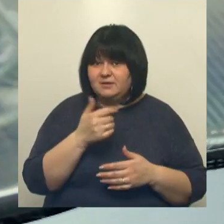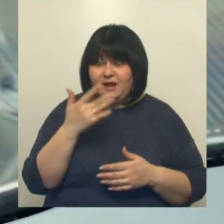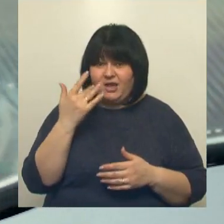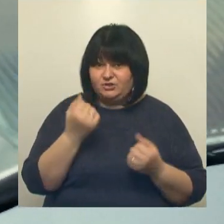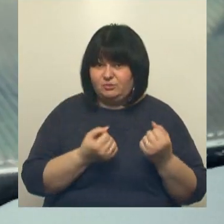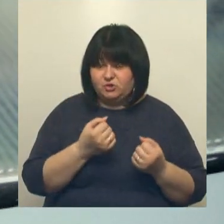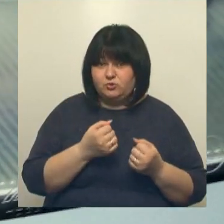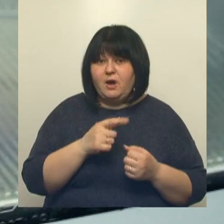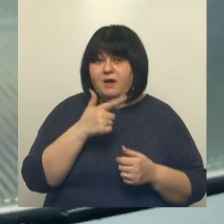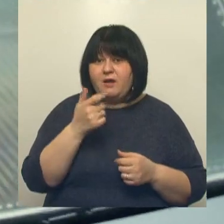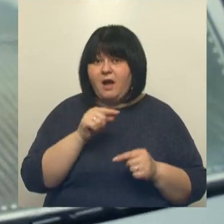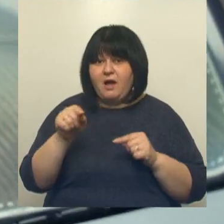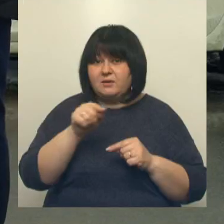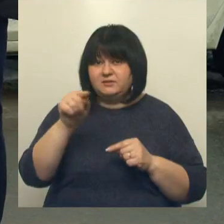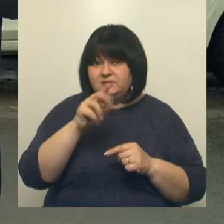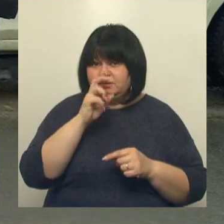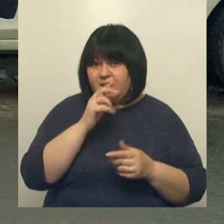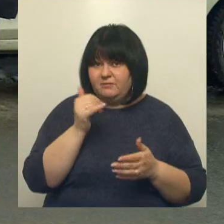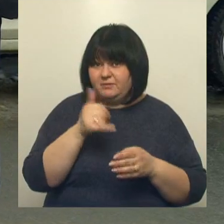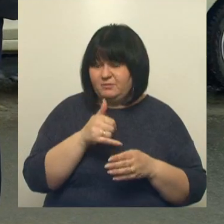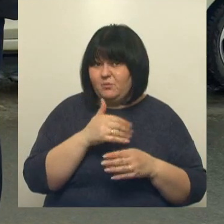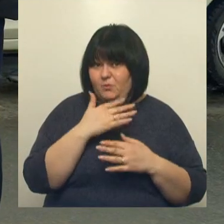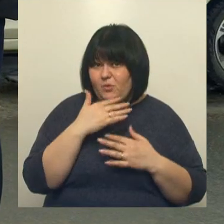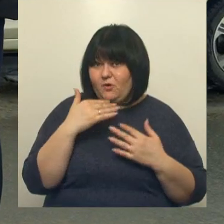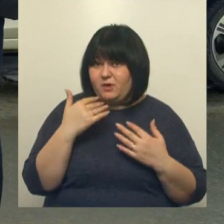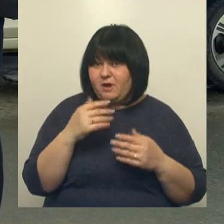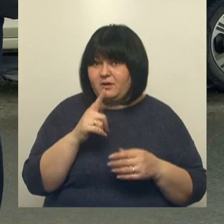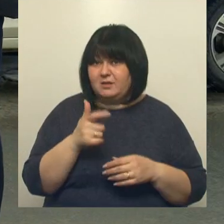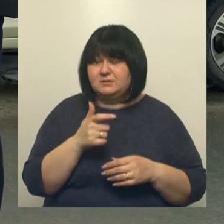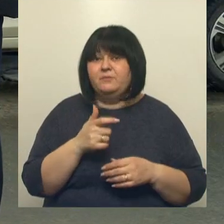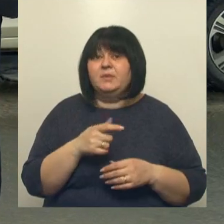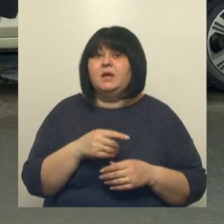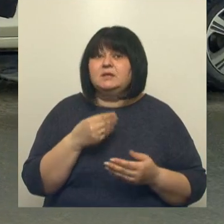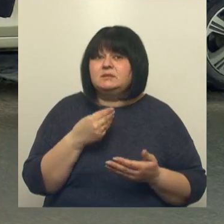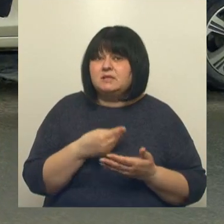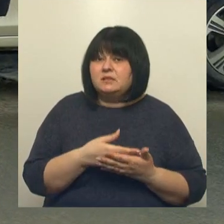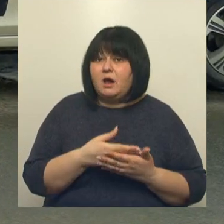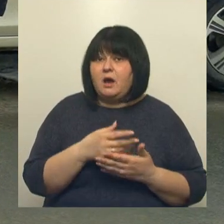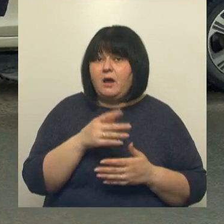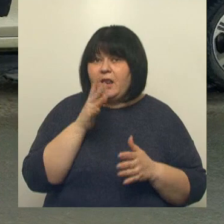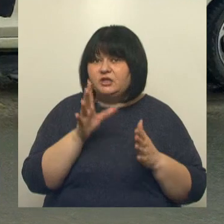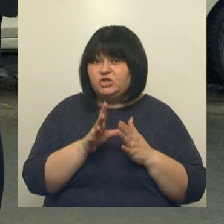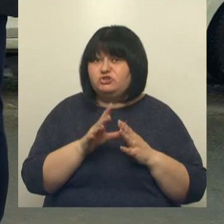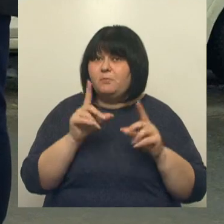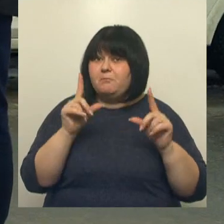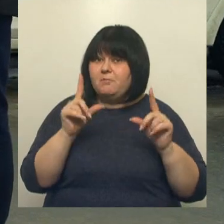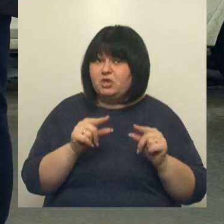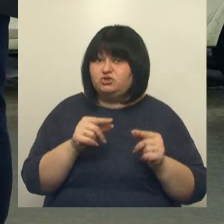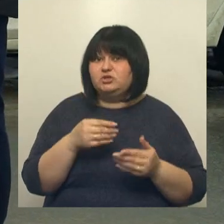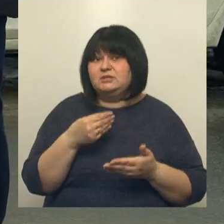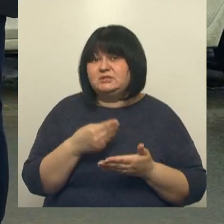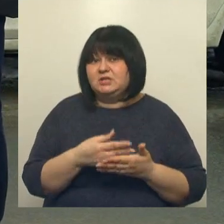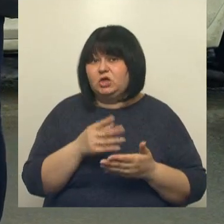газозаправочных станций больше. Цена электричества на данный момент – это намного меньше цены